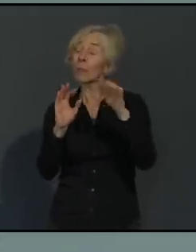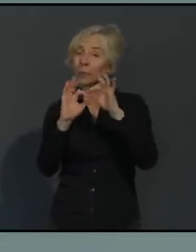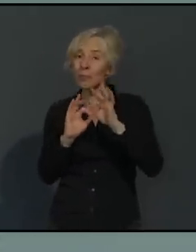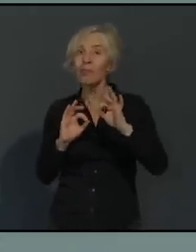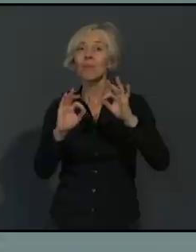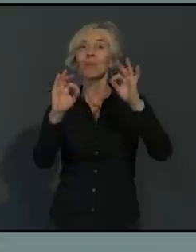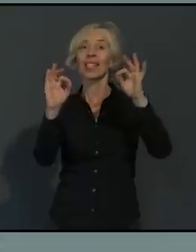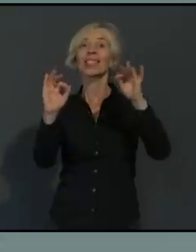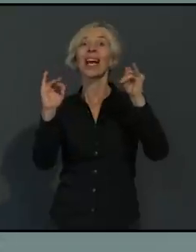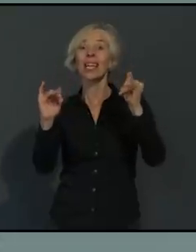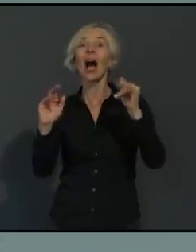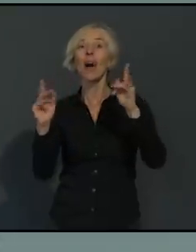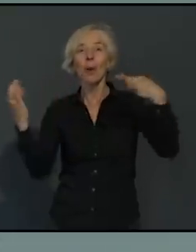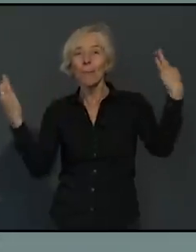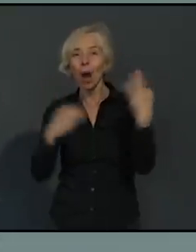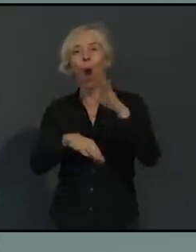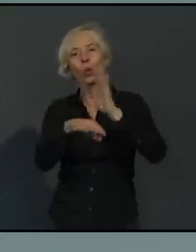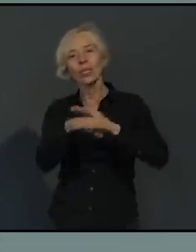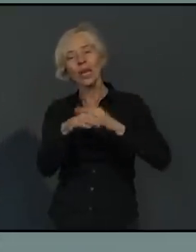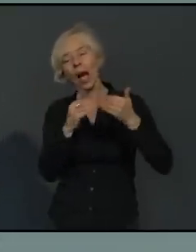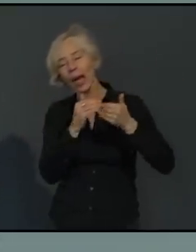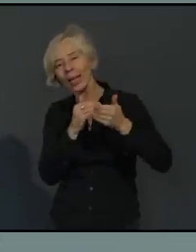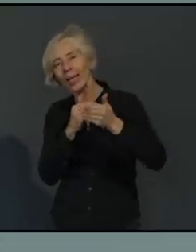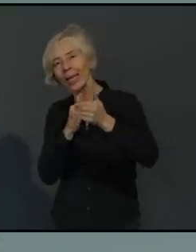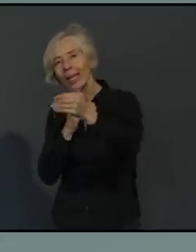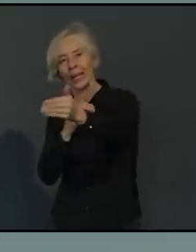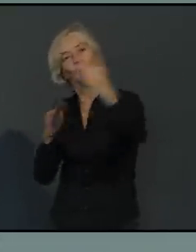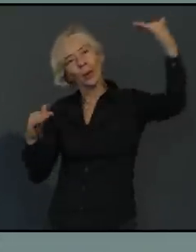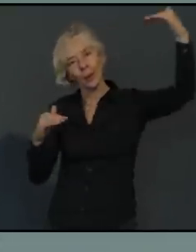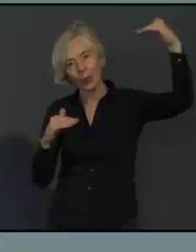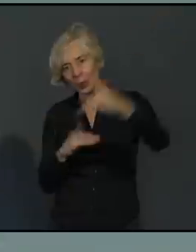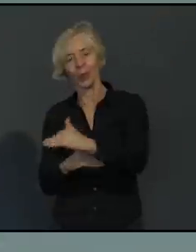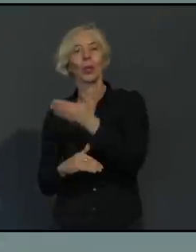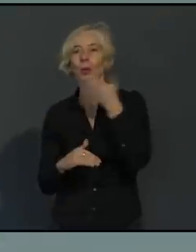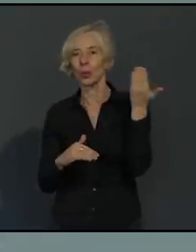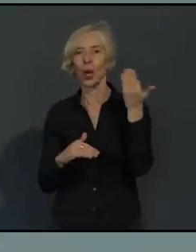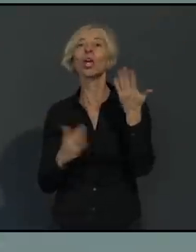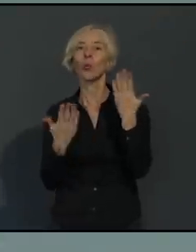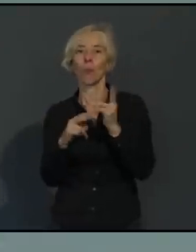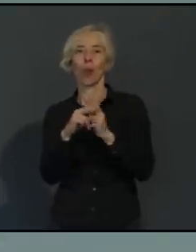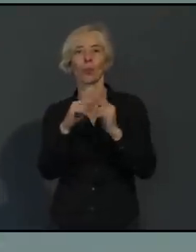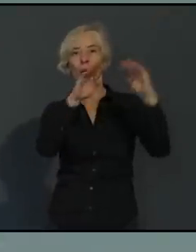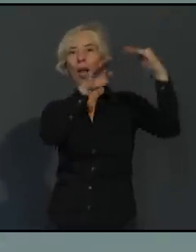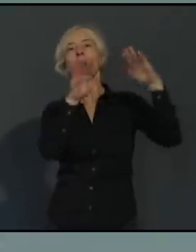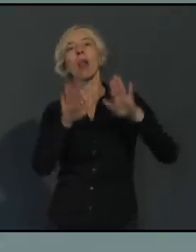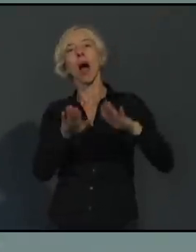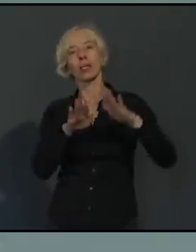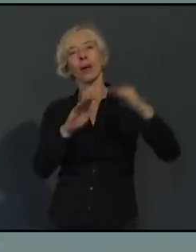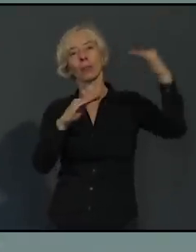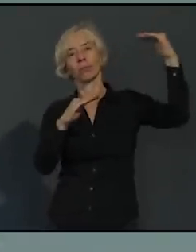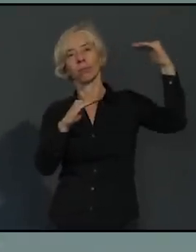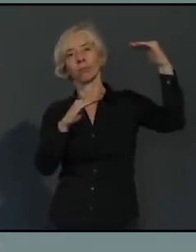ohne merkliche Abflachung. Und, und darauf kommt es eben ganz entscheidend und eigentlich alleine darauf an,